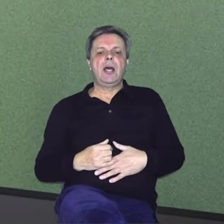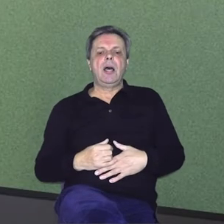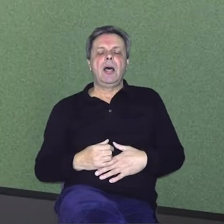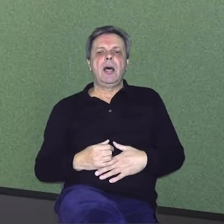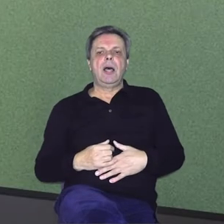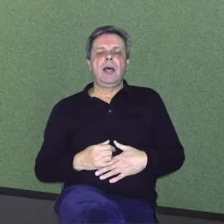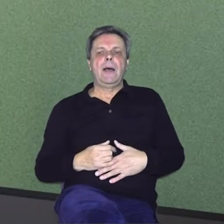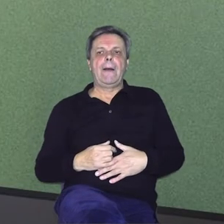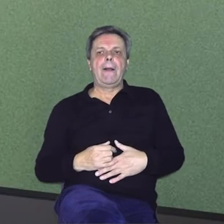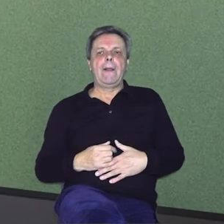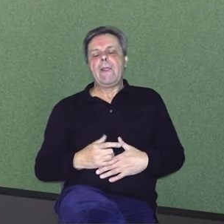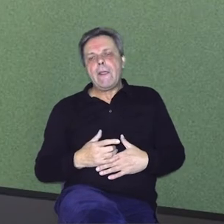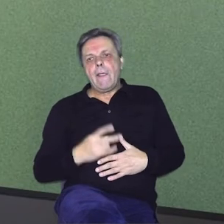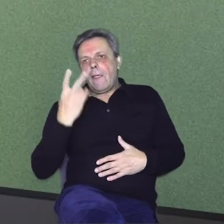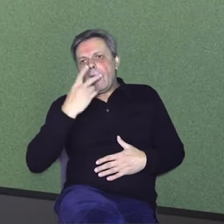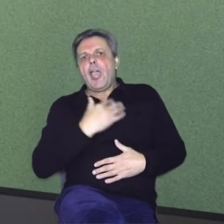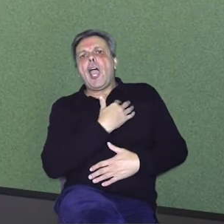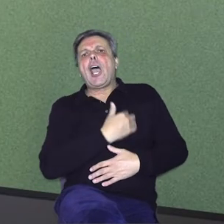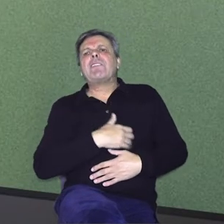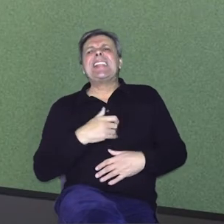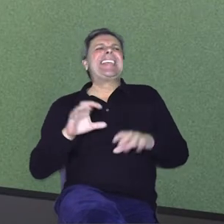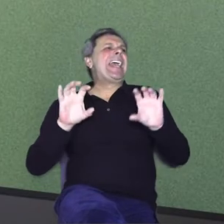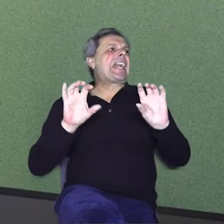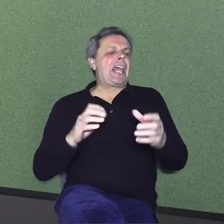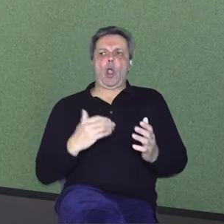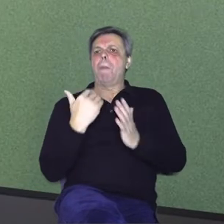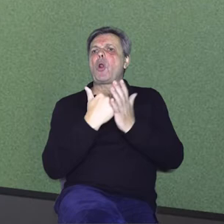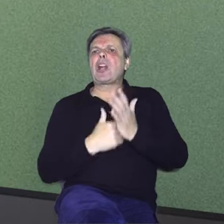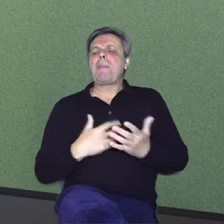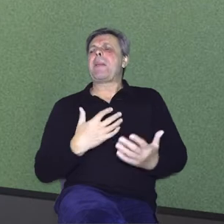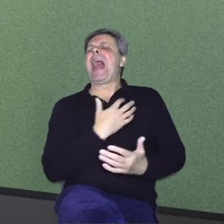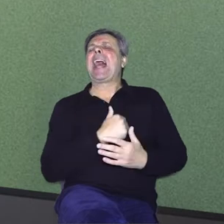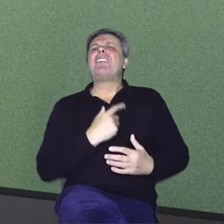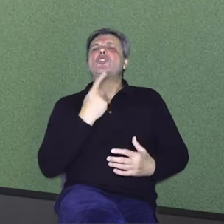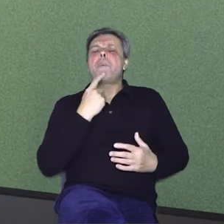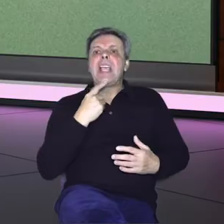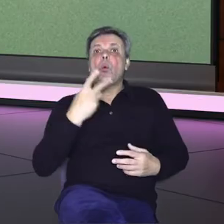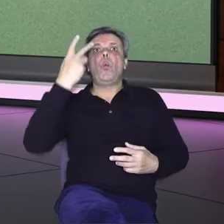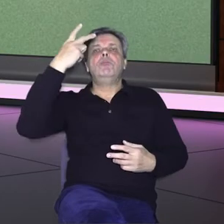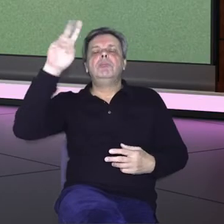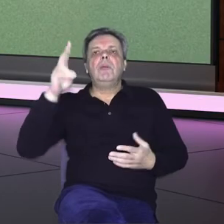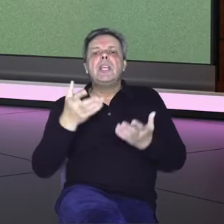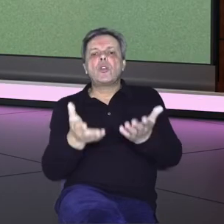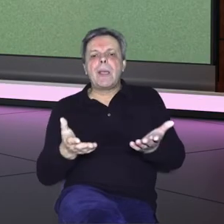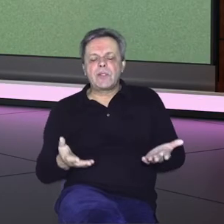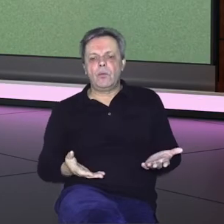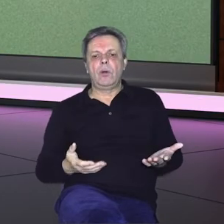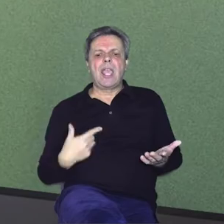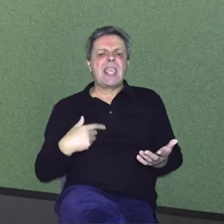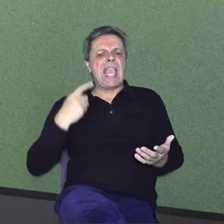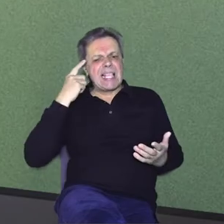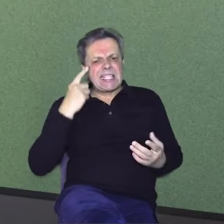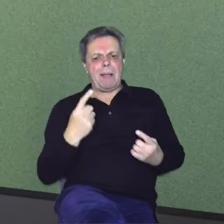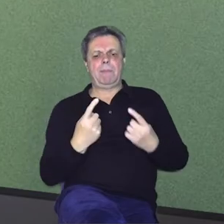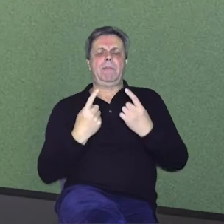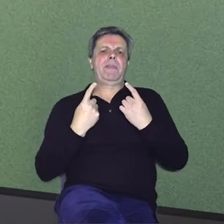upravo ti hrvatski radi, odnosno programi na hrvatskom jeziku i inozemljstvu. Ja znam da u